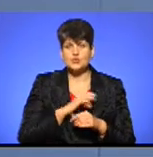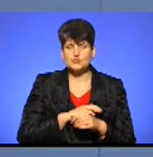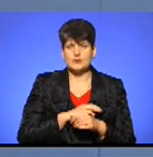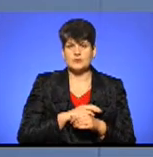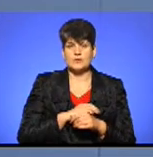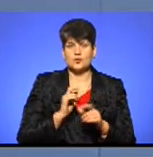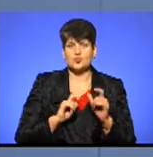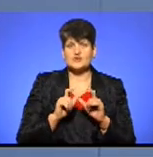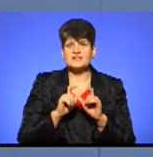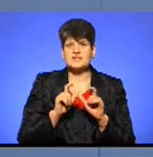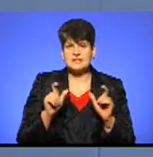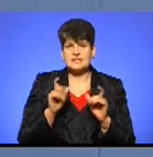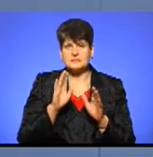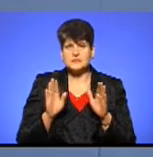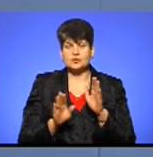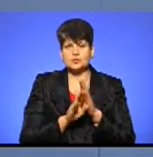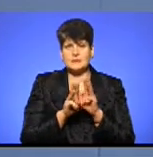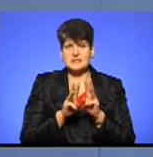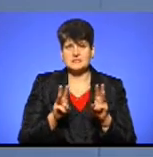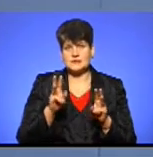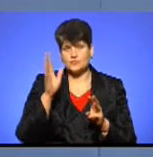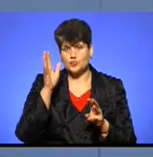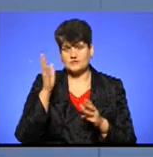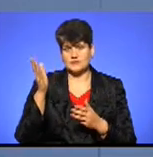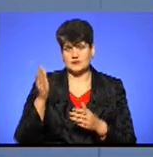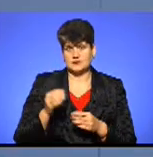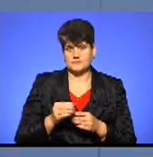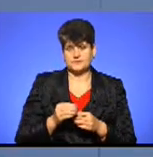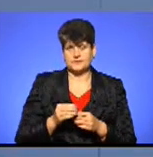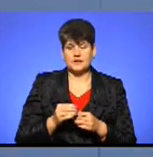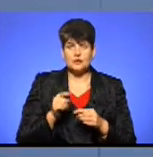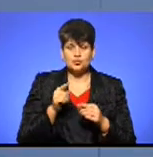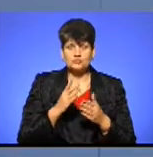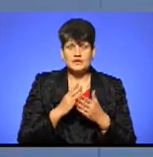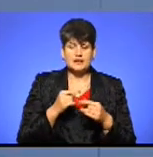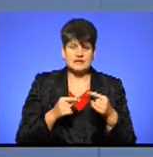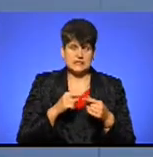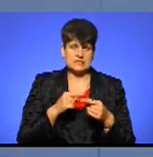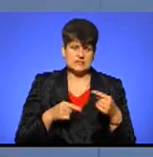університету, який підпорядковується Міністерству освіти і науки. Тому тут спірні питання.